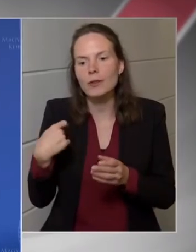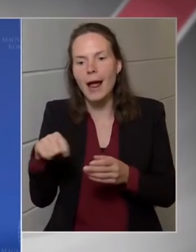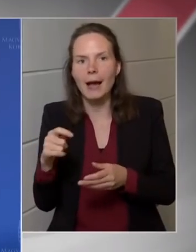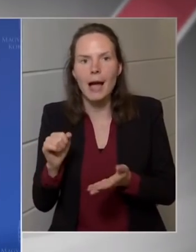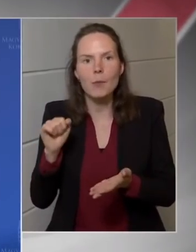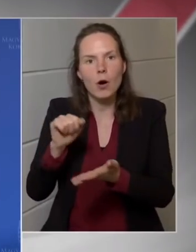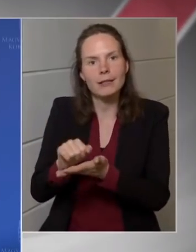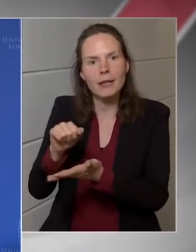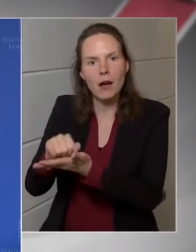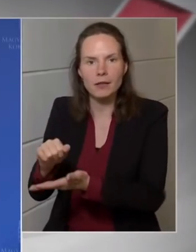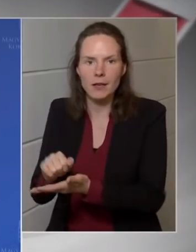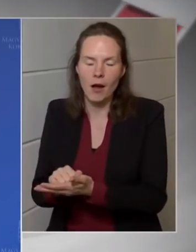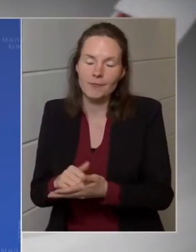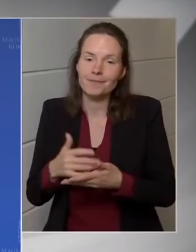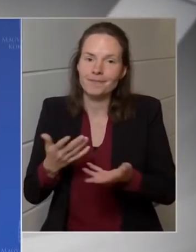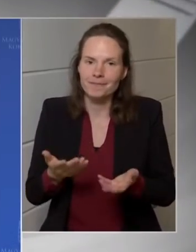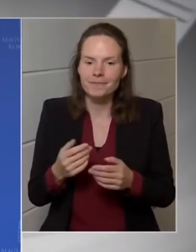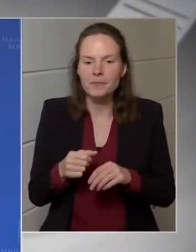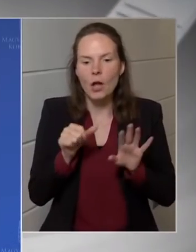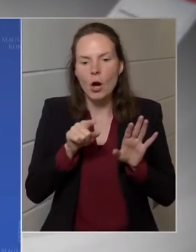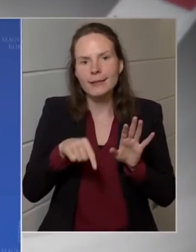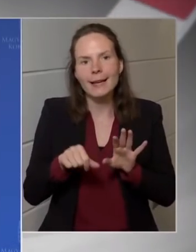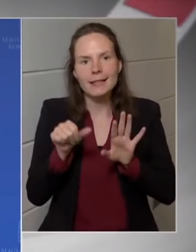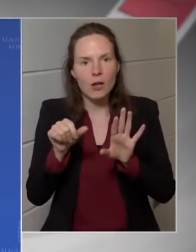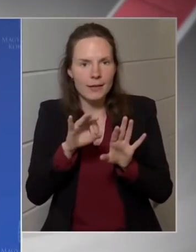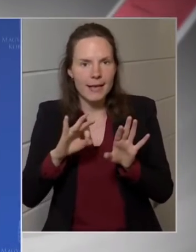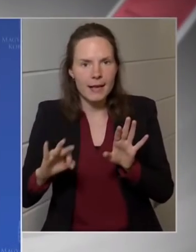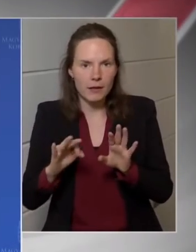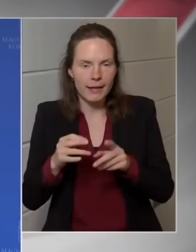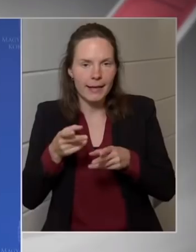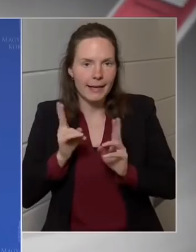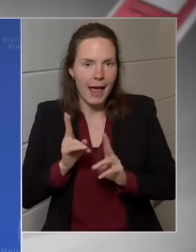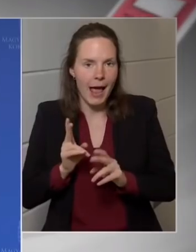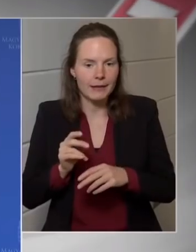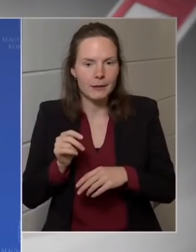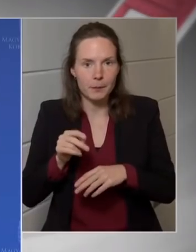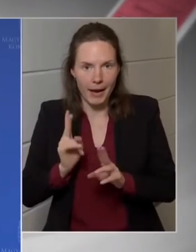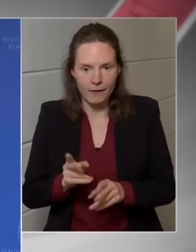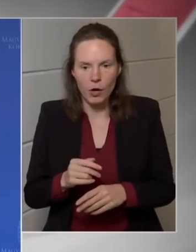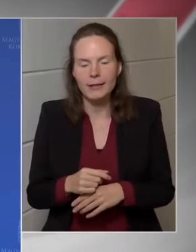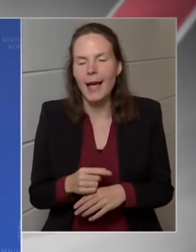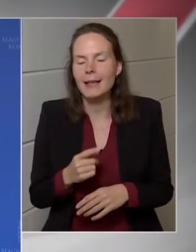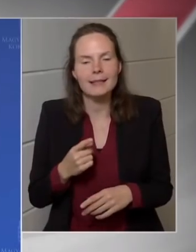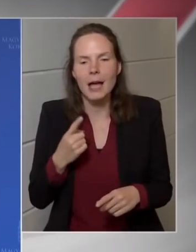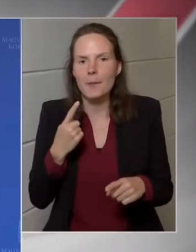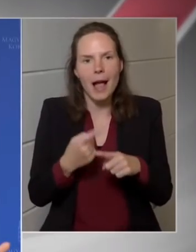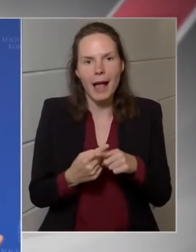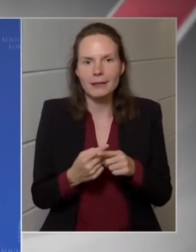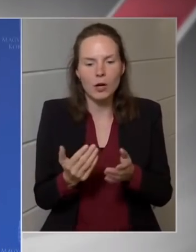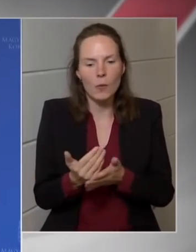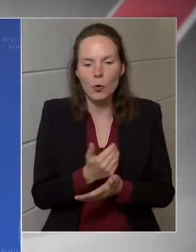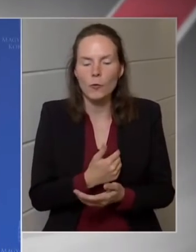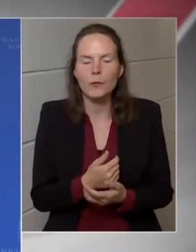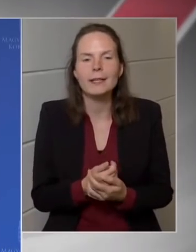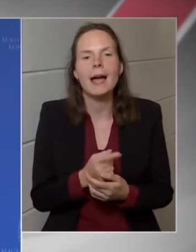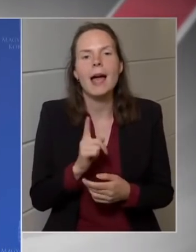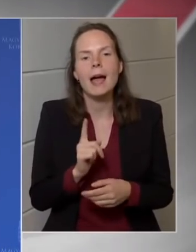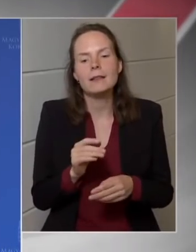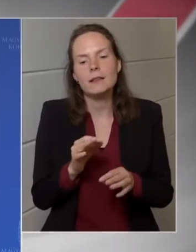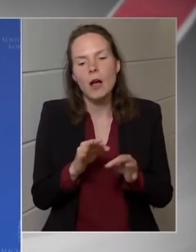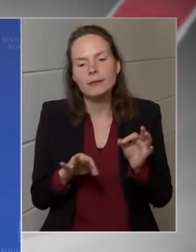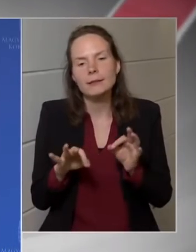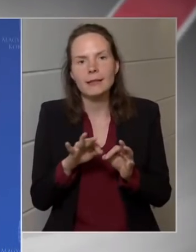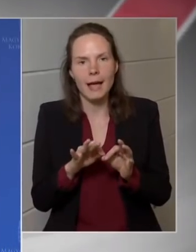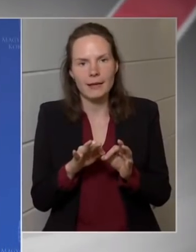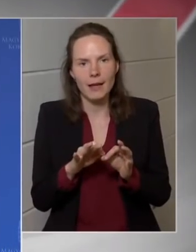marza. Tehát ez a 6,6 százalék, ez lehet, hogy ott van, de ez nem extra profit, ez még a teljes profitban szét kell